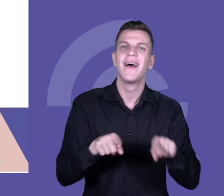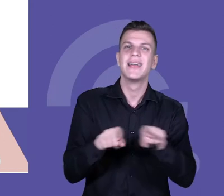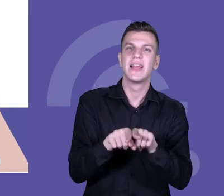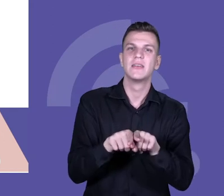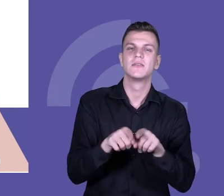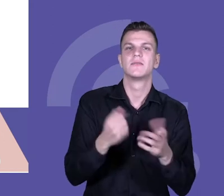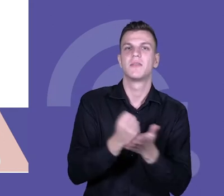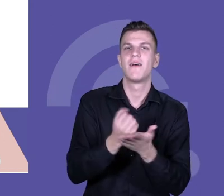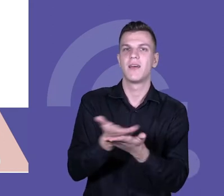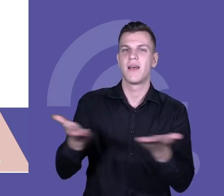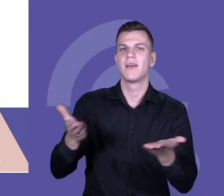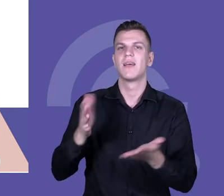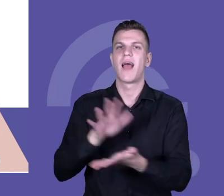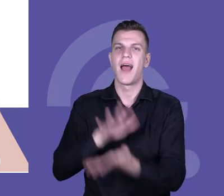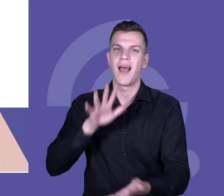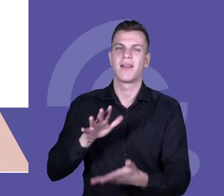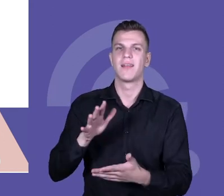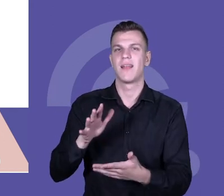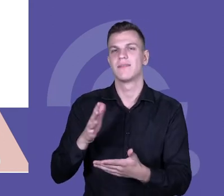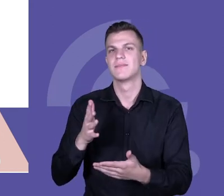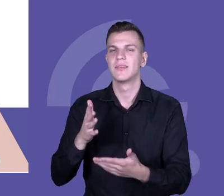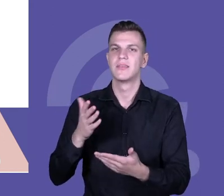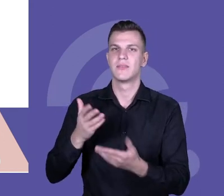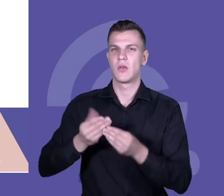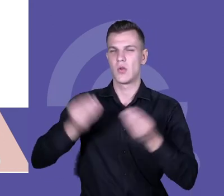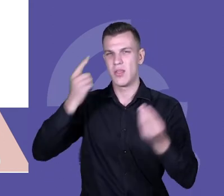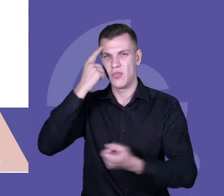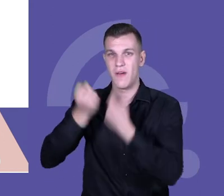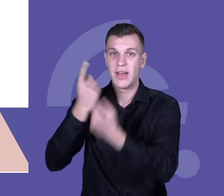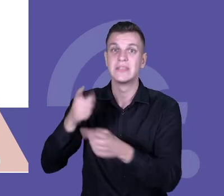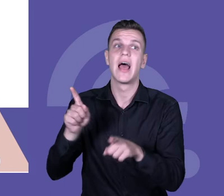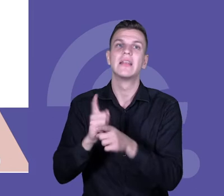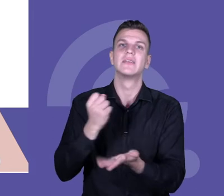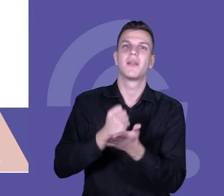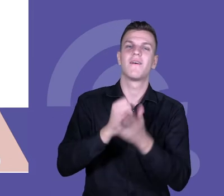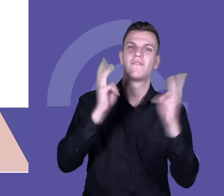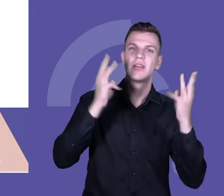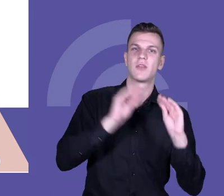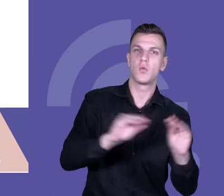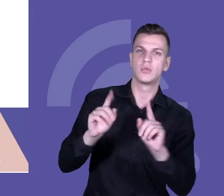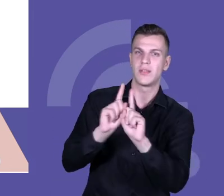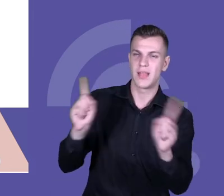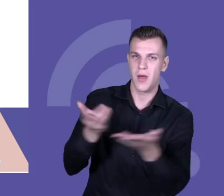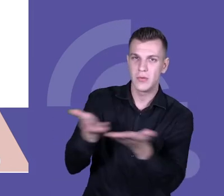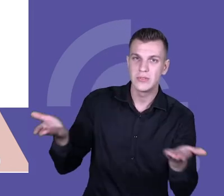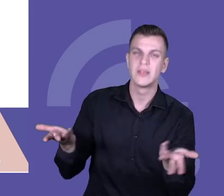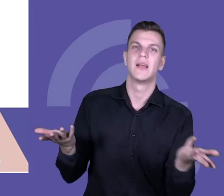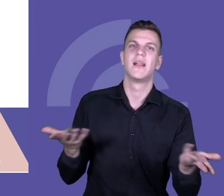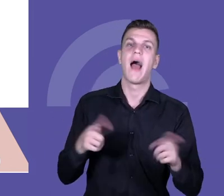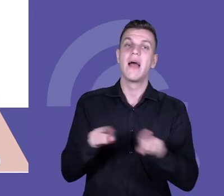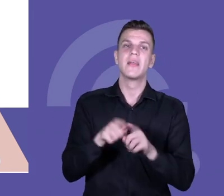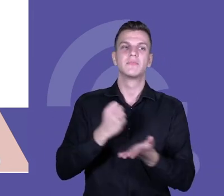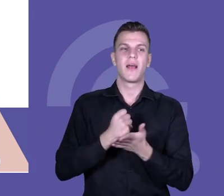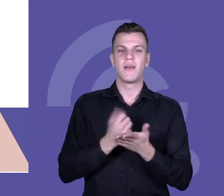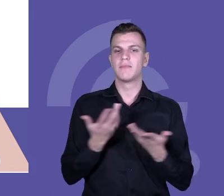rozwoju kompetencji proinnowacyjnych, jak i warsztatu pracy nauczycieli, jak i kultury